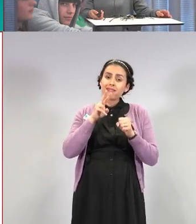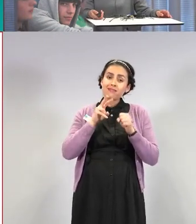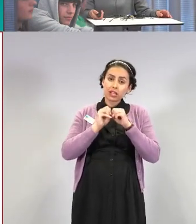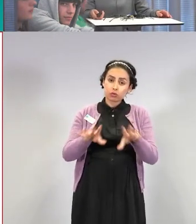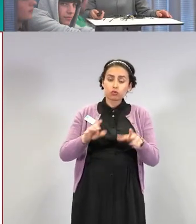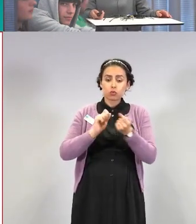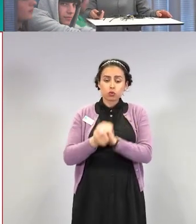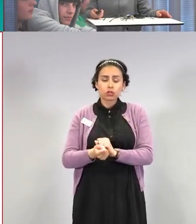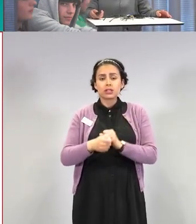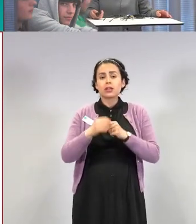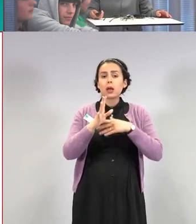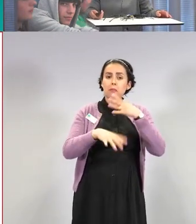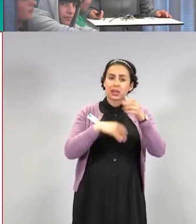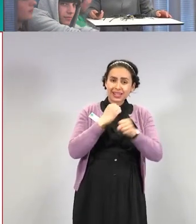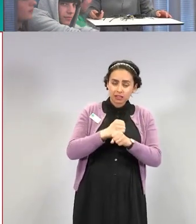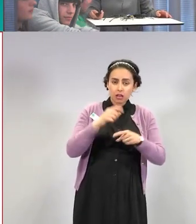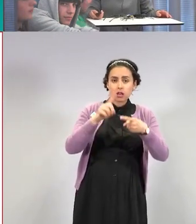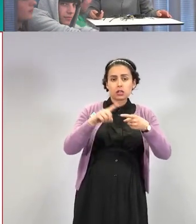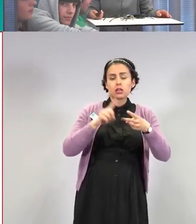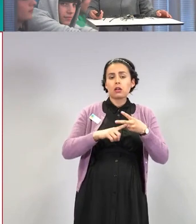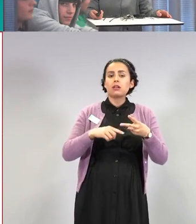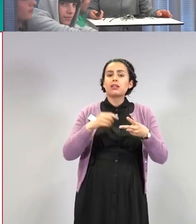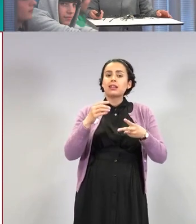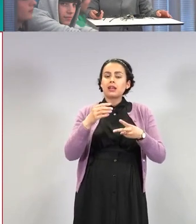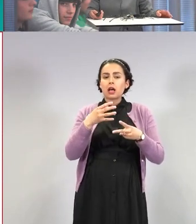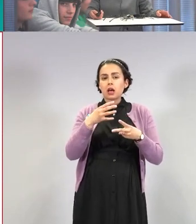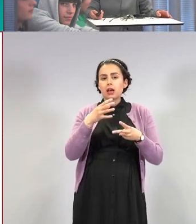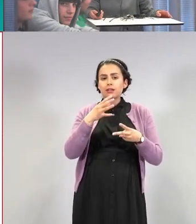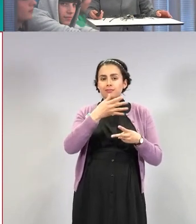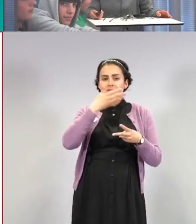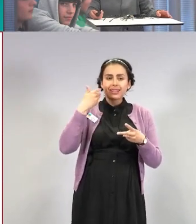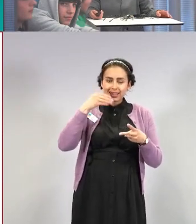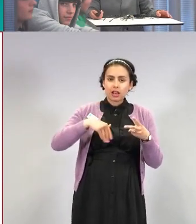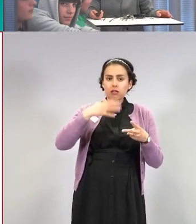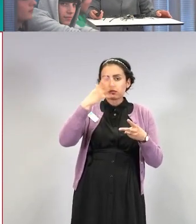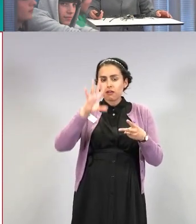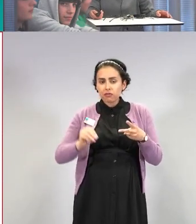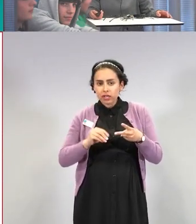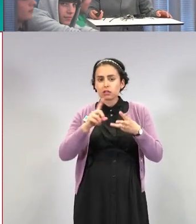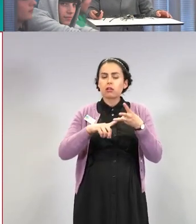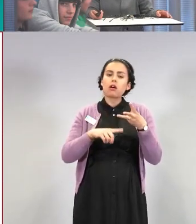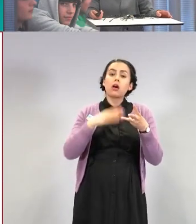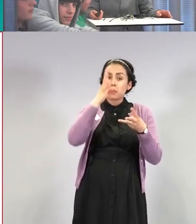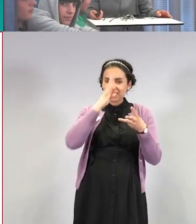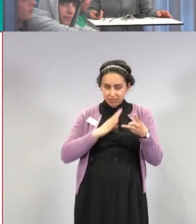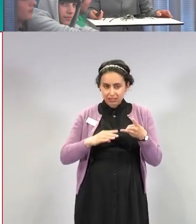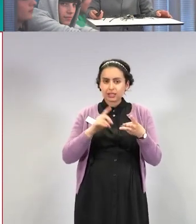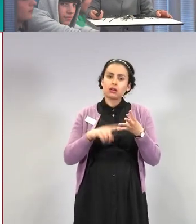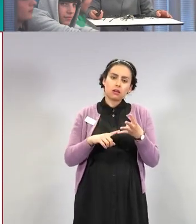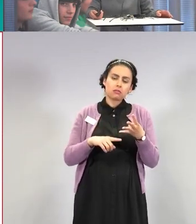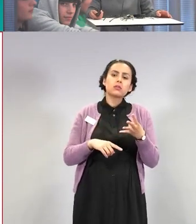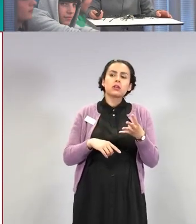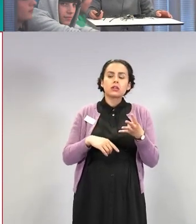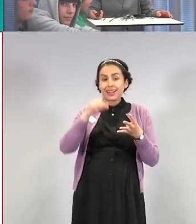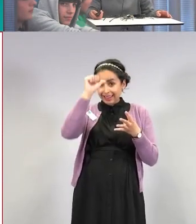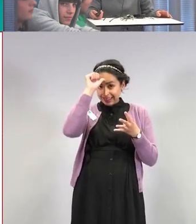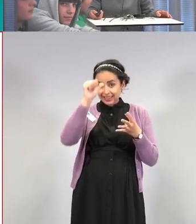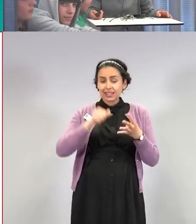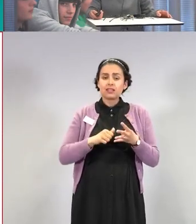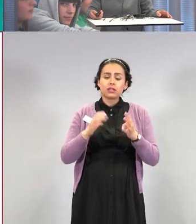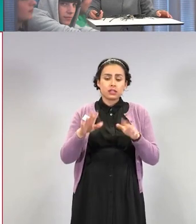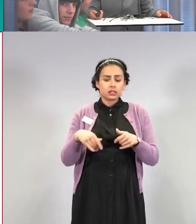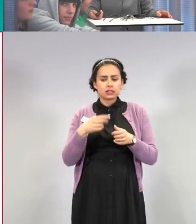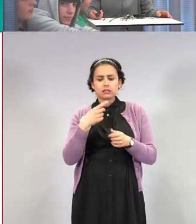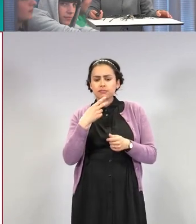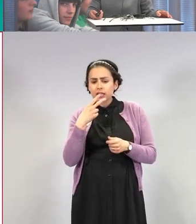Brasilian, Etelä-Afrikan ja tämä uusi Intian muunnos. Sitten niistä tunnuksia, mitä käytetään ja sitten vakavuus esimerkiksi